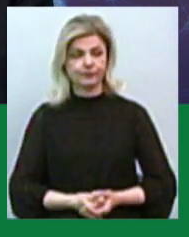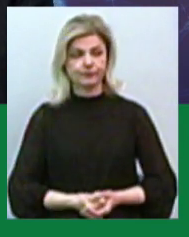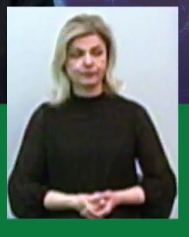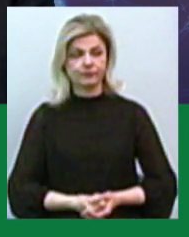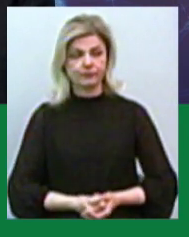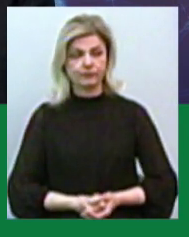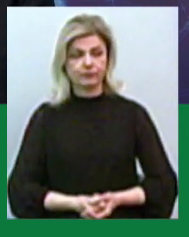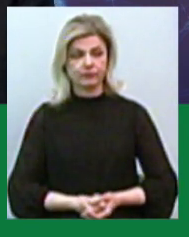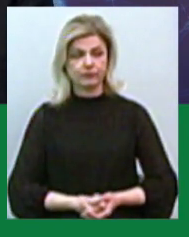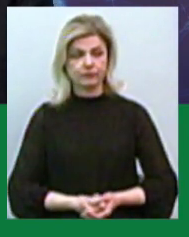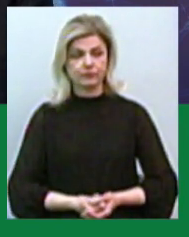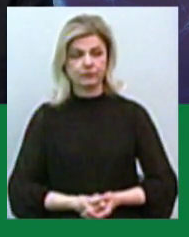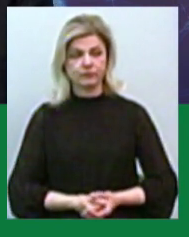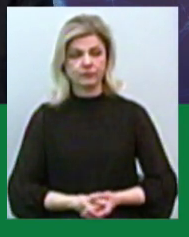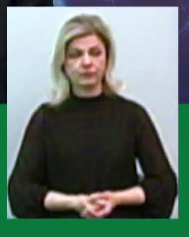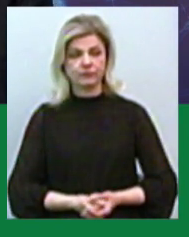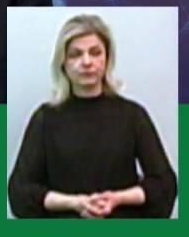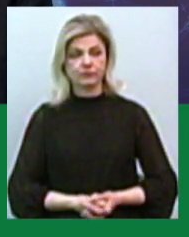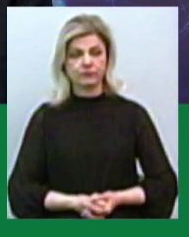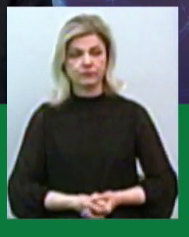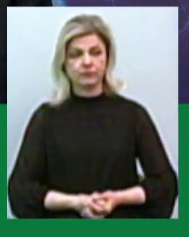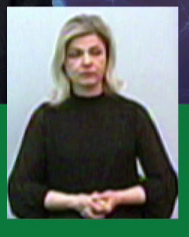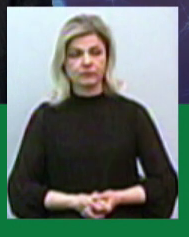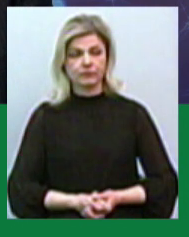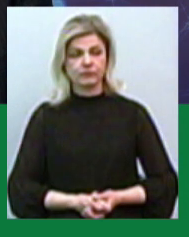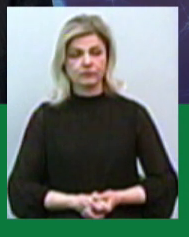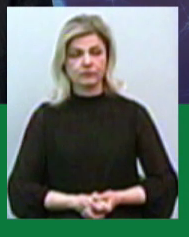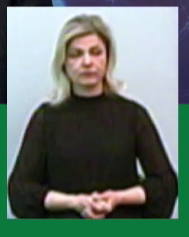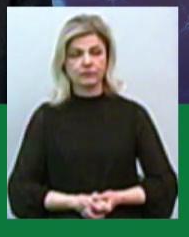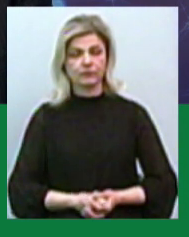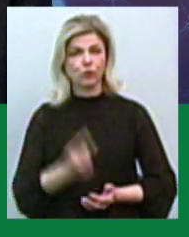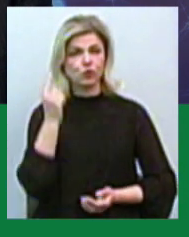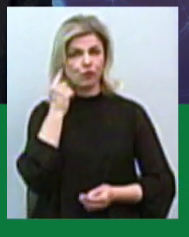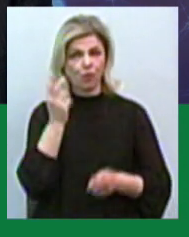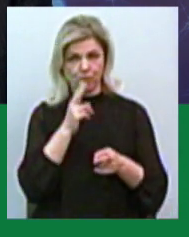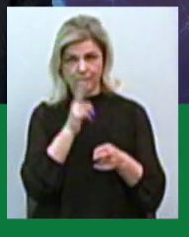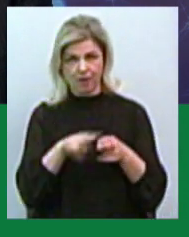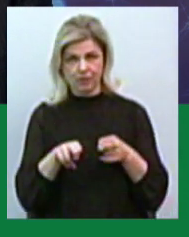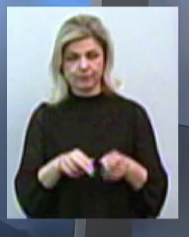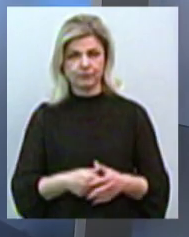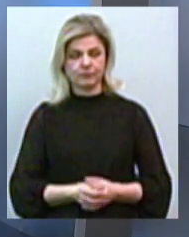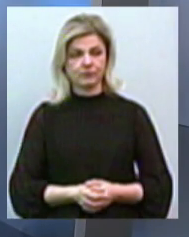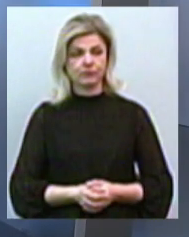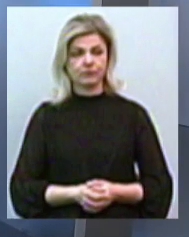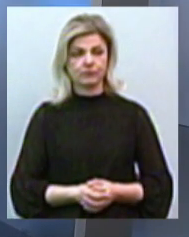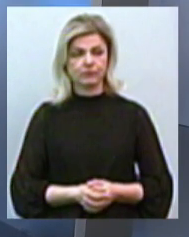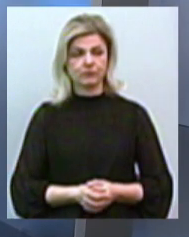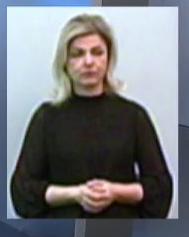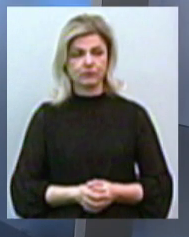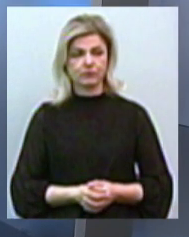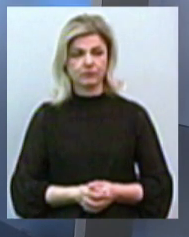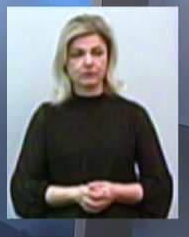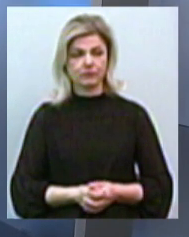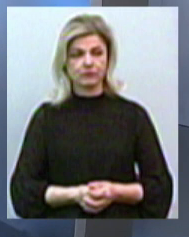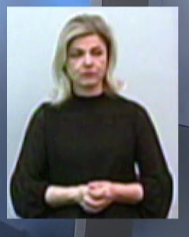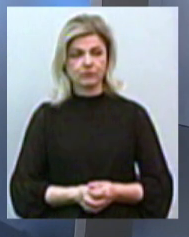Звук пропав. Звук. У нас зник звук. Хтось, можете, ми маємо помахати рукой?